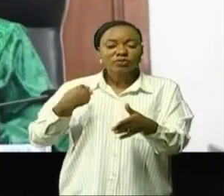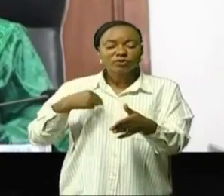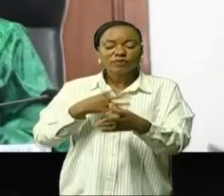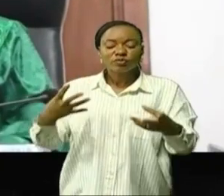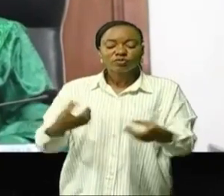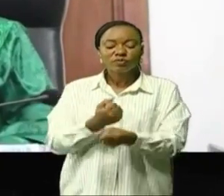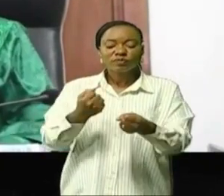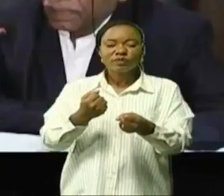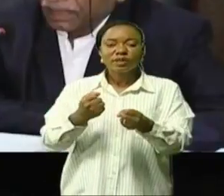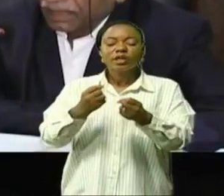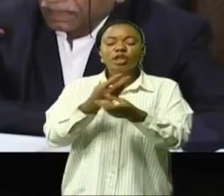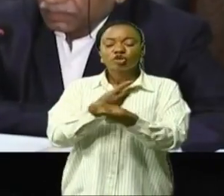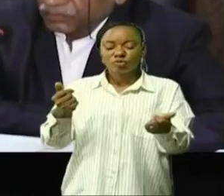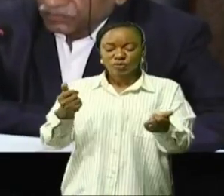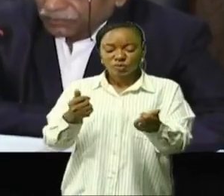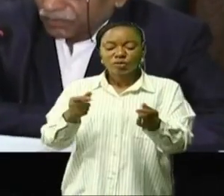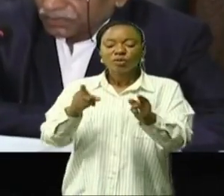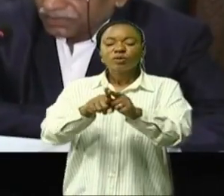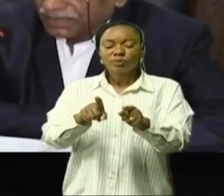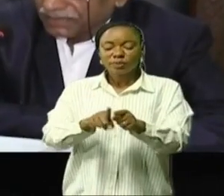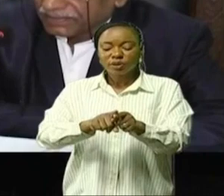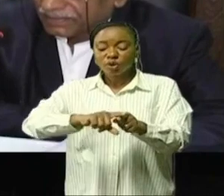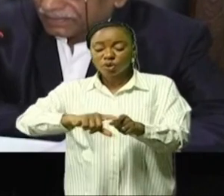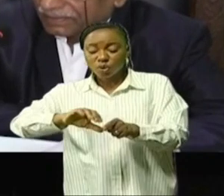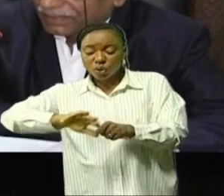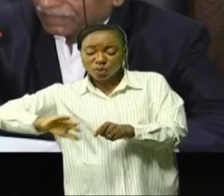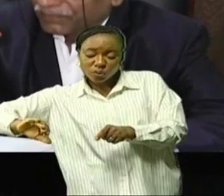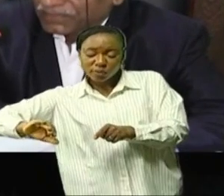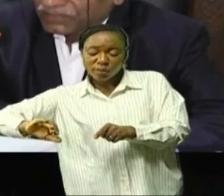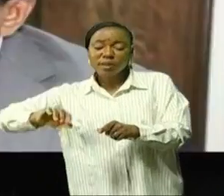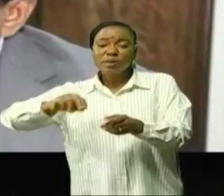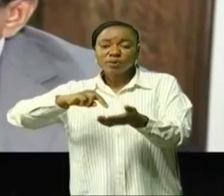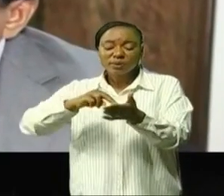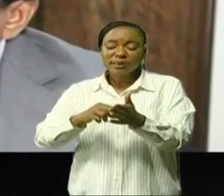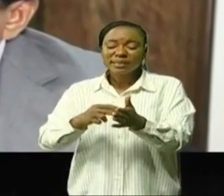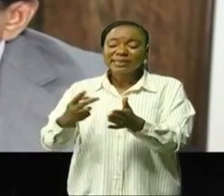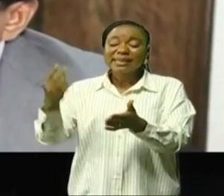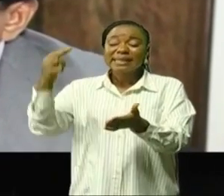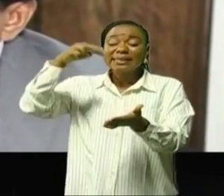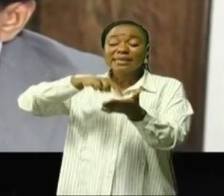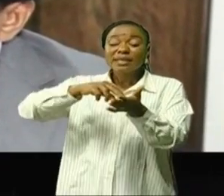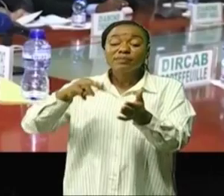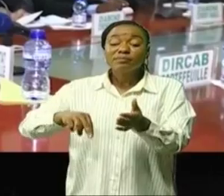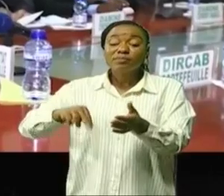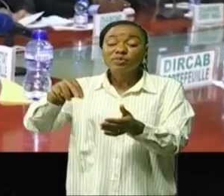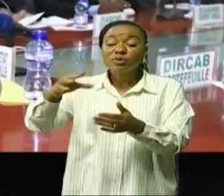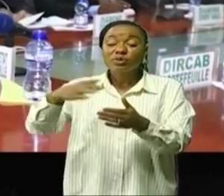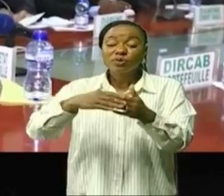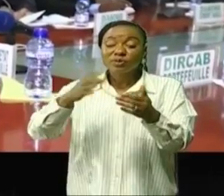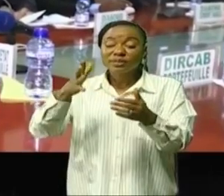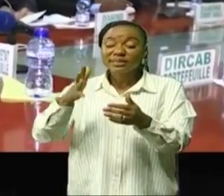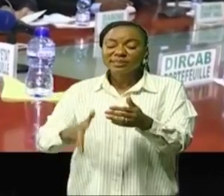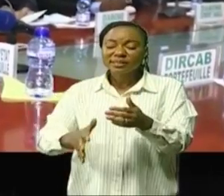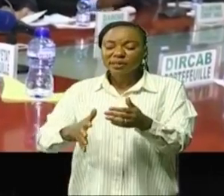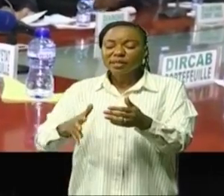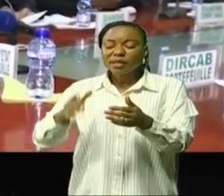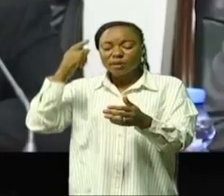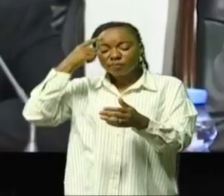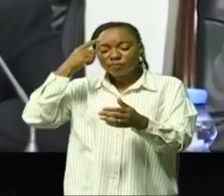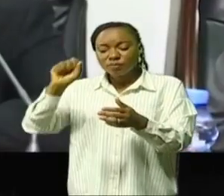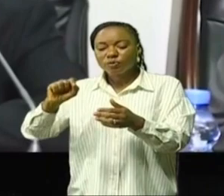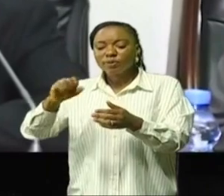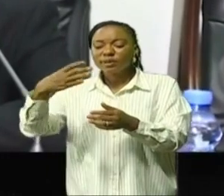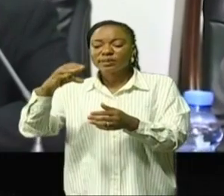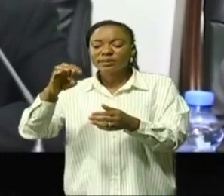trouvé la solution. En croix à la partie Diamond, 2,5 millions de dollars américains ont été mis à la disposition de la SINAT